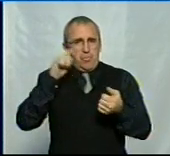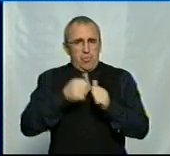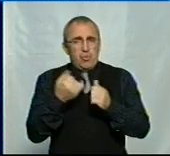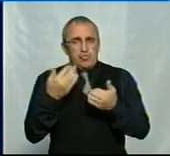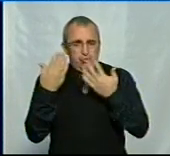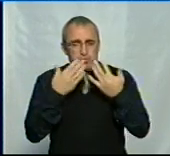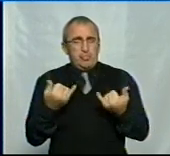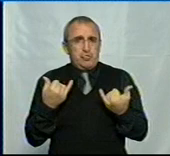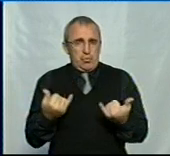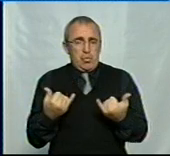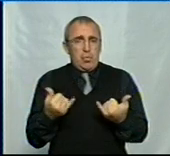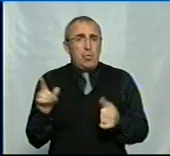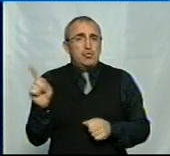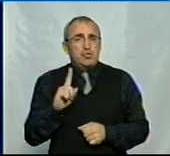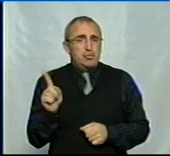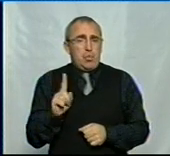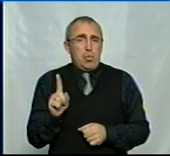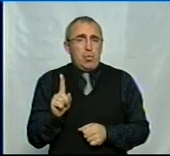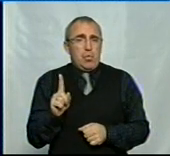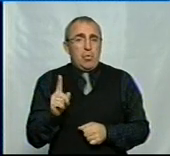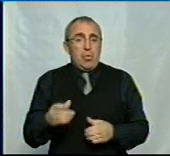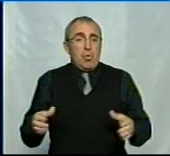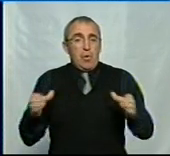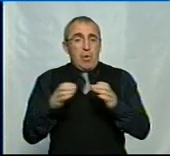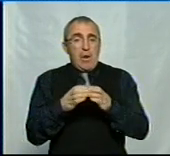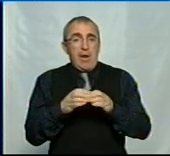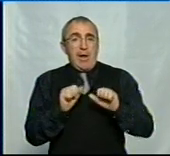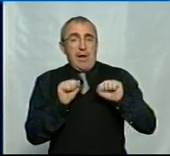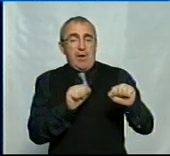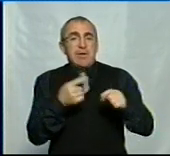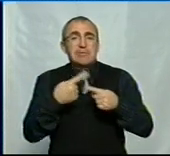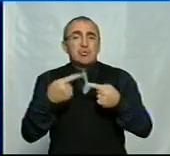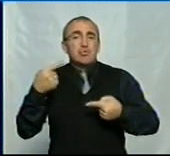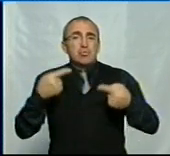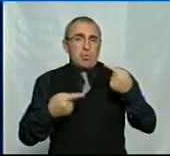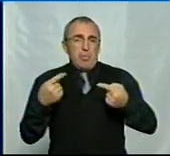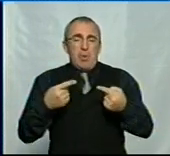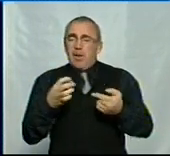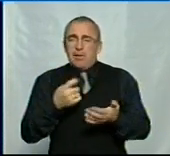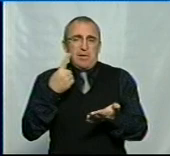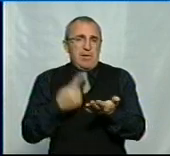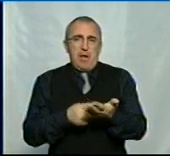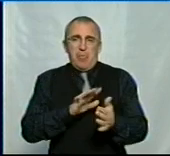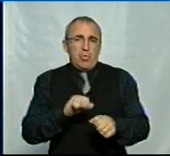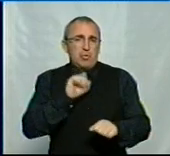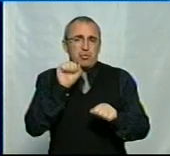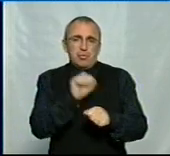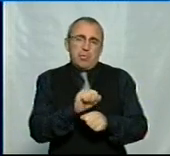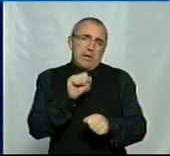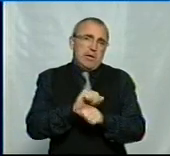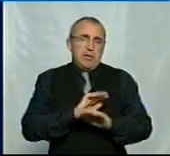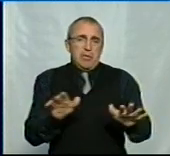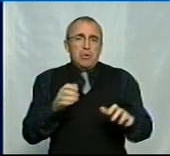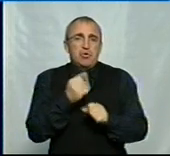про це сьогодні, що колективний імунітет – це суперечлива річ. Воно не доведено, що зупиняє чи не зупиняє.